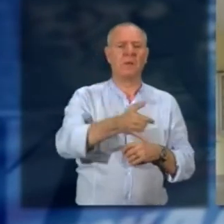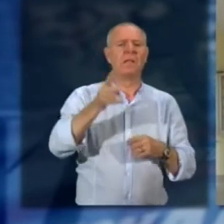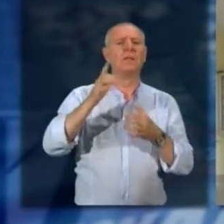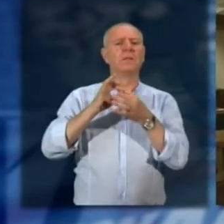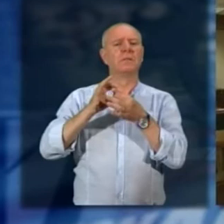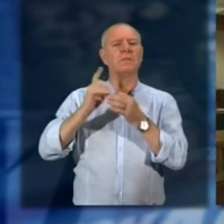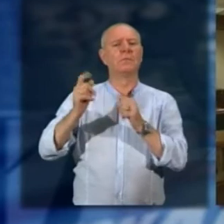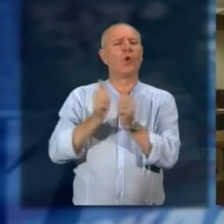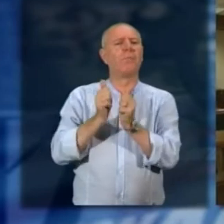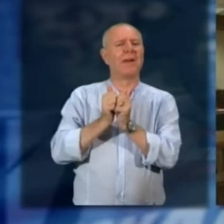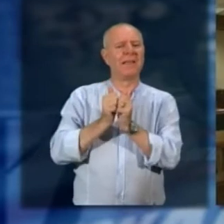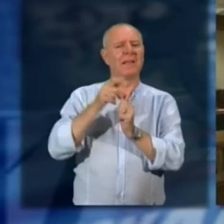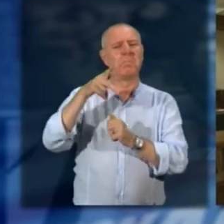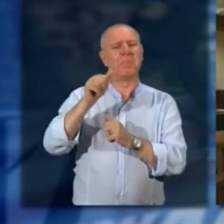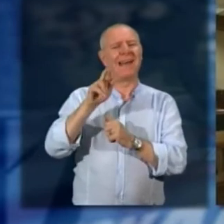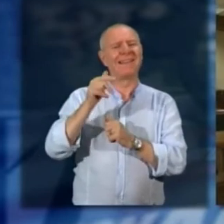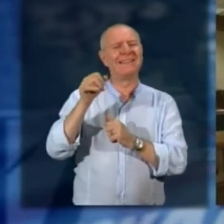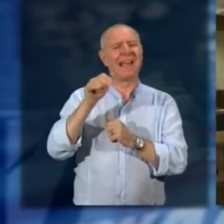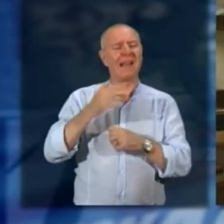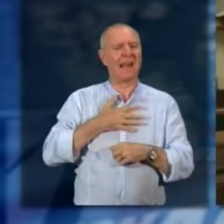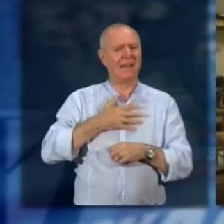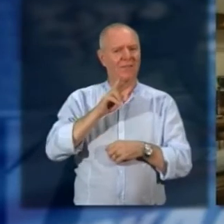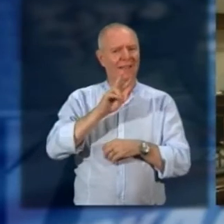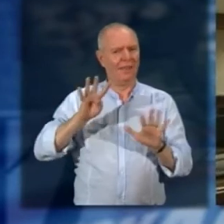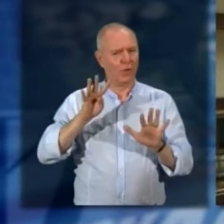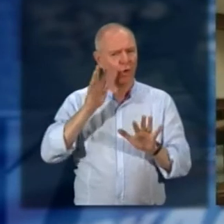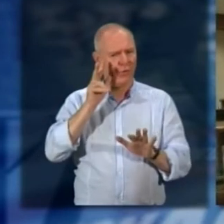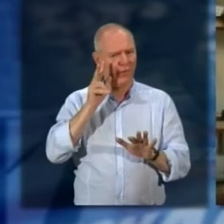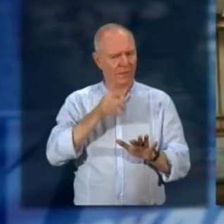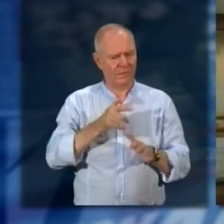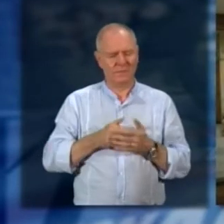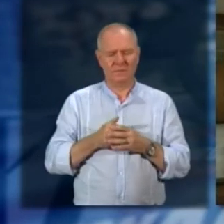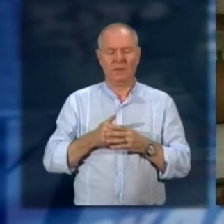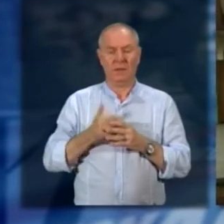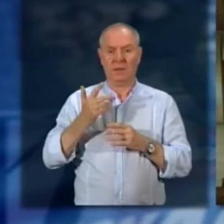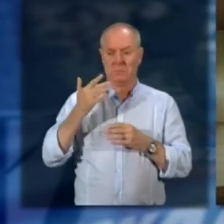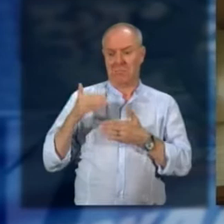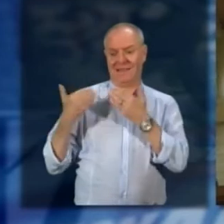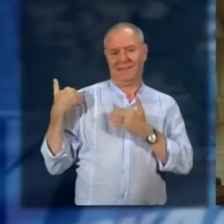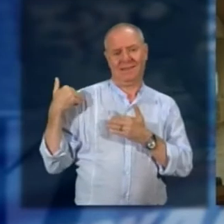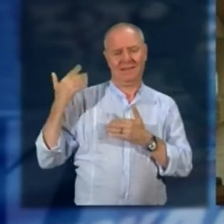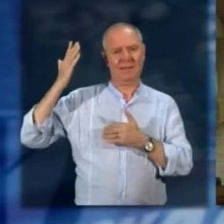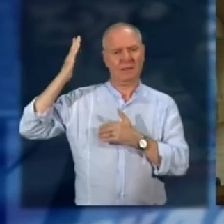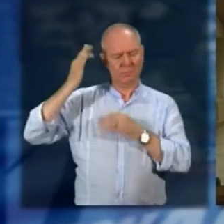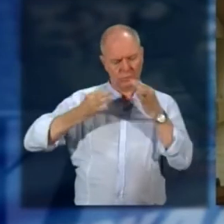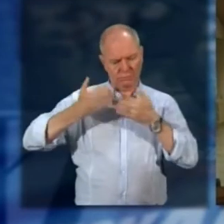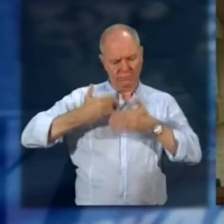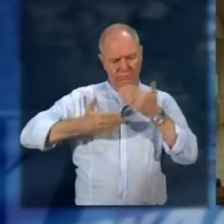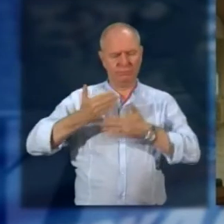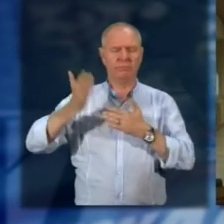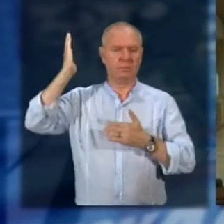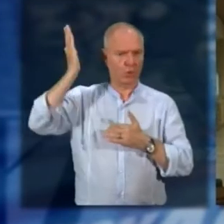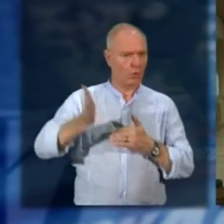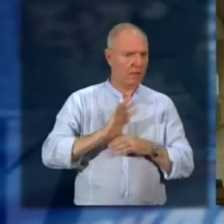compagna Alessia Partesana, di 29 anni. Il gruppo Elena Cerriotti ha letto la sentenza questa mattina al termine del processo con rito